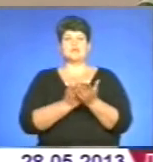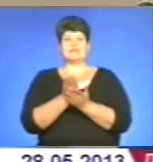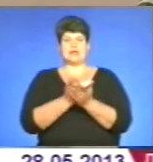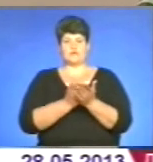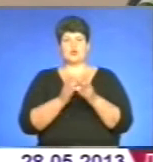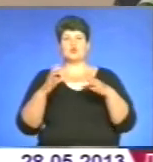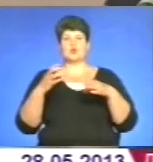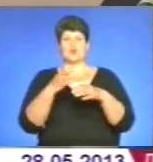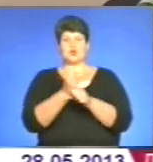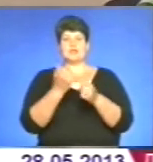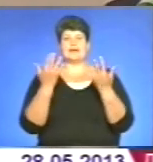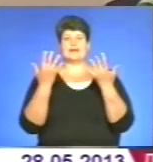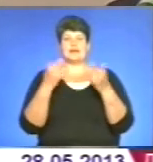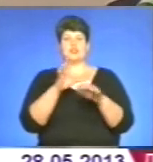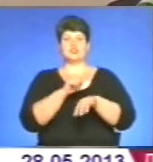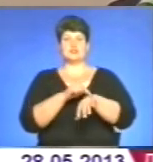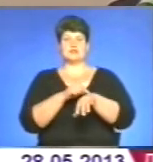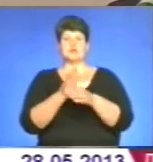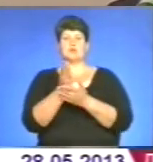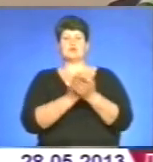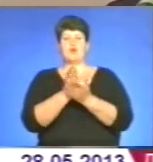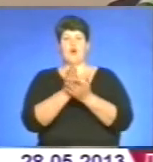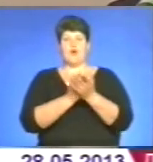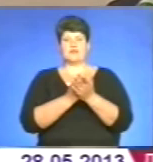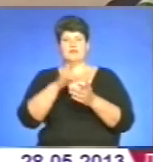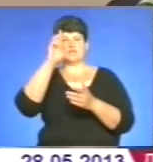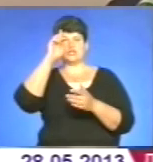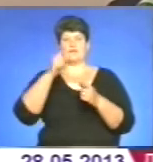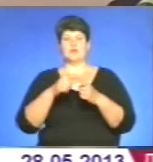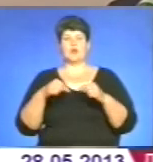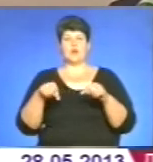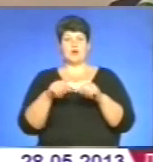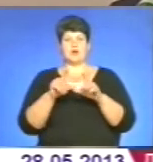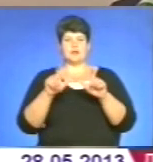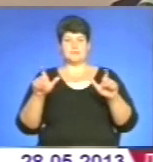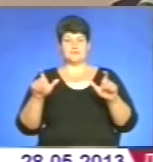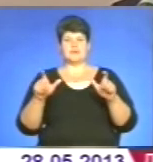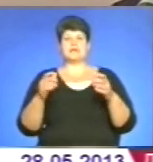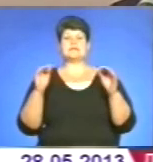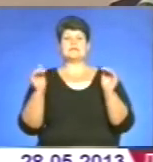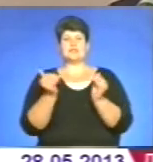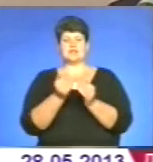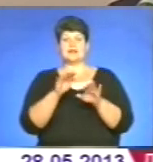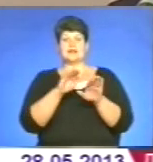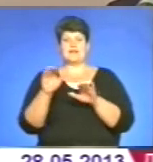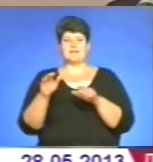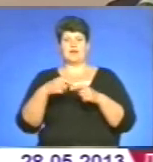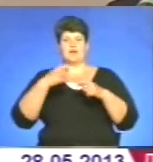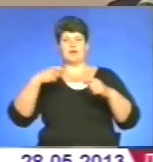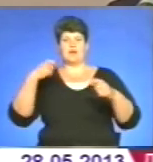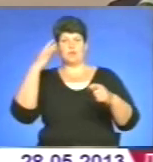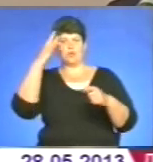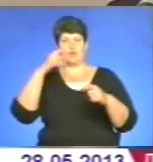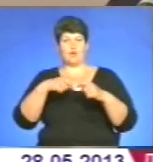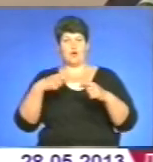скорочення кількості часу на обслуговування в державних органах, зниження рівня бюрократізації в державних органах влади,